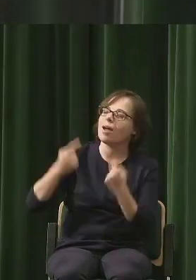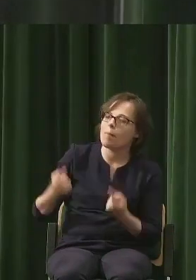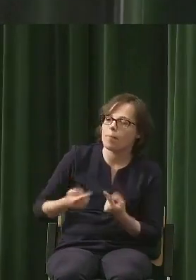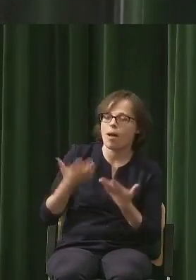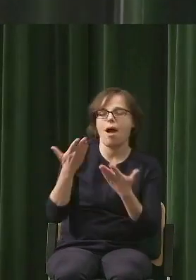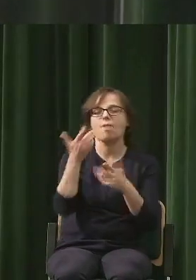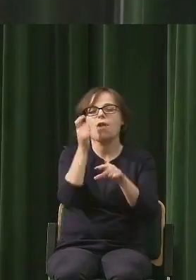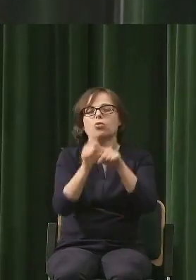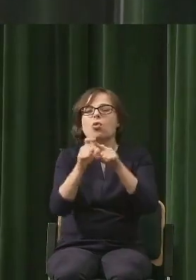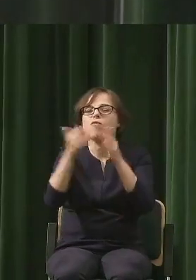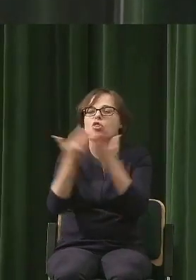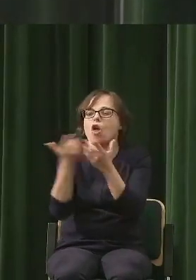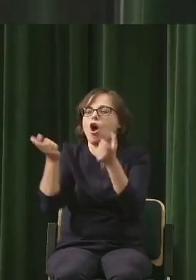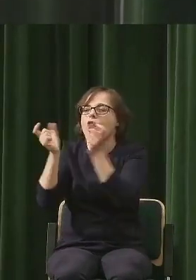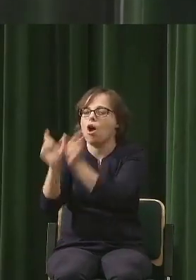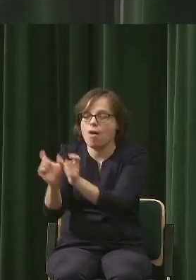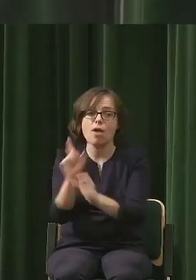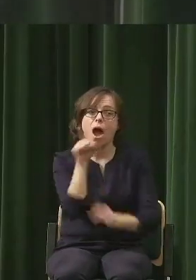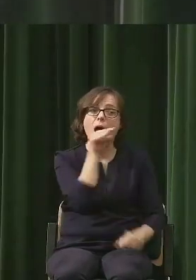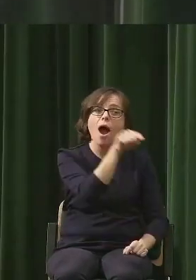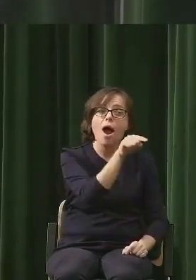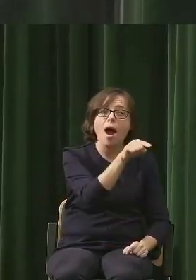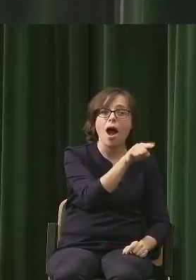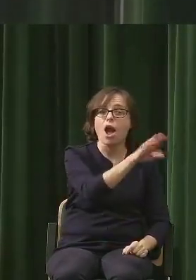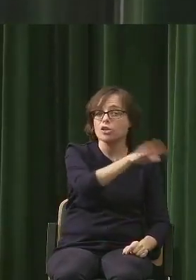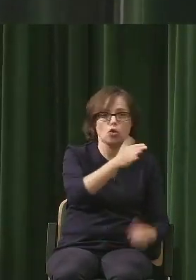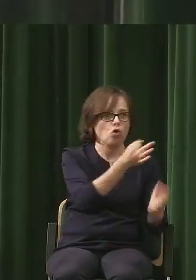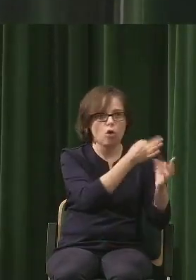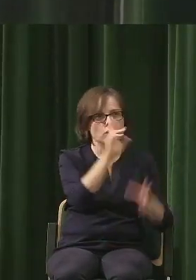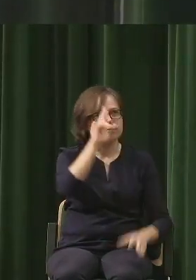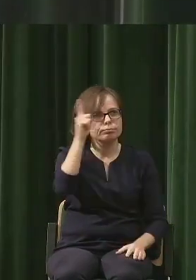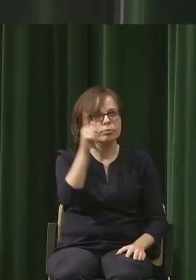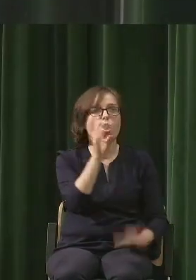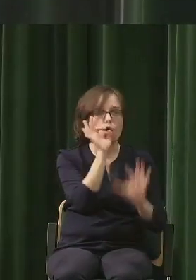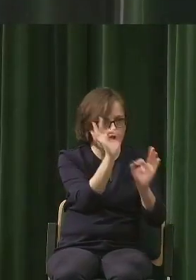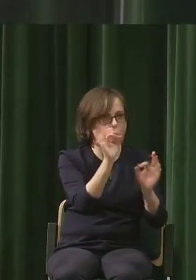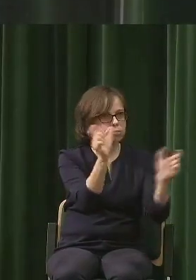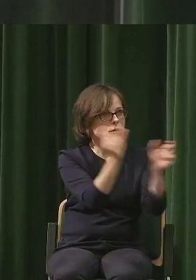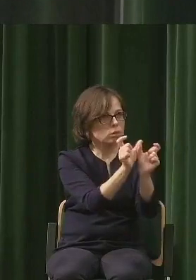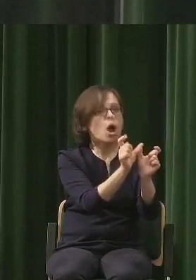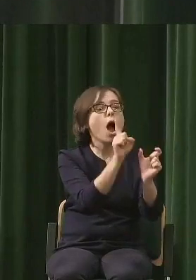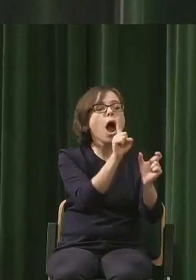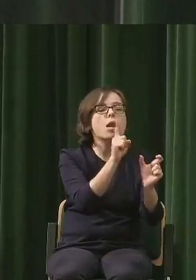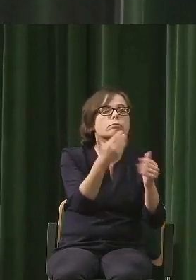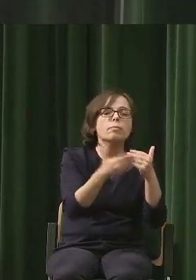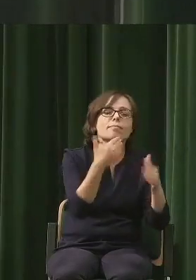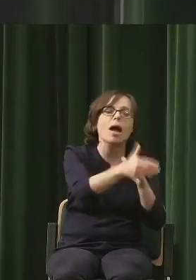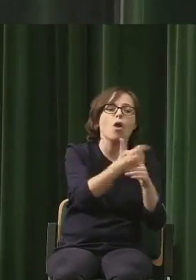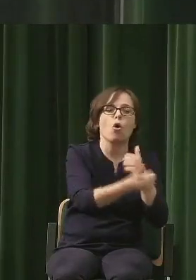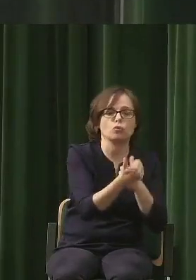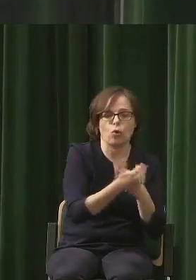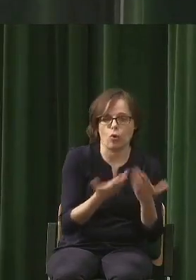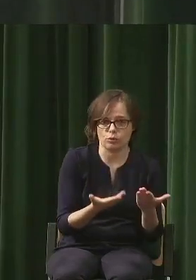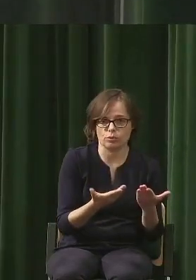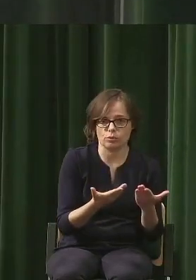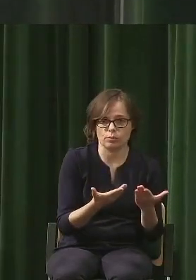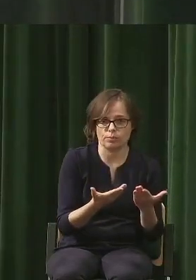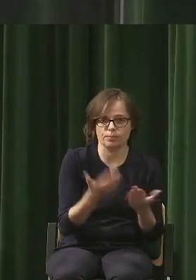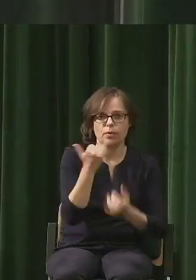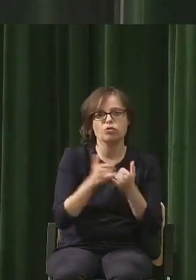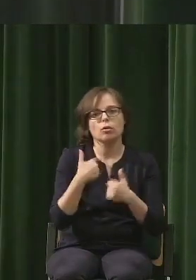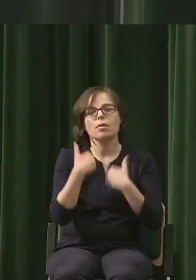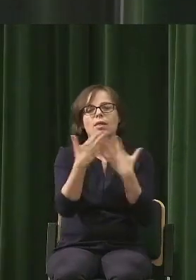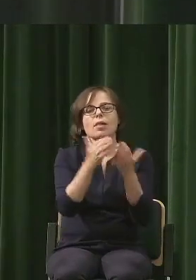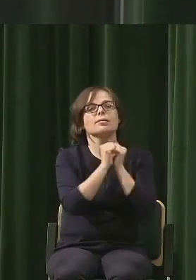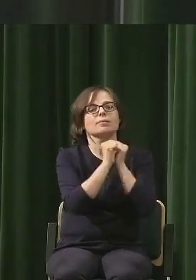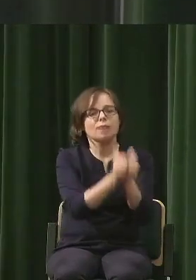natychmiast łapią znaczenie i dobrze, ale co dalej? Jeżeli stawiam przed nimi różnego rodzaju zadania, poczynając od obserwacji,